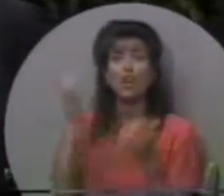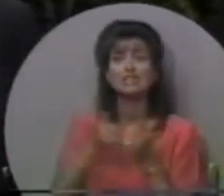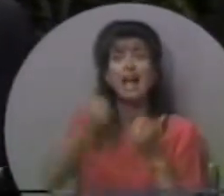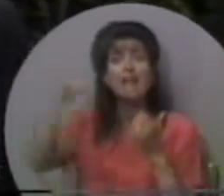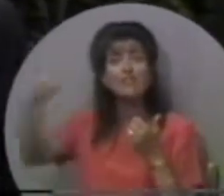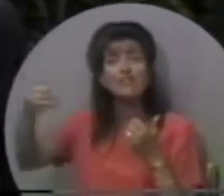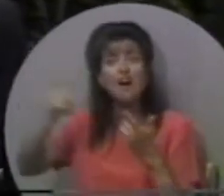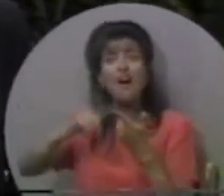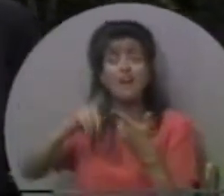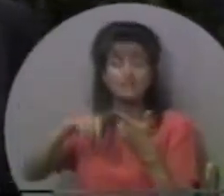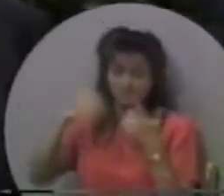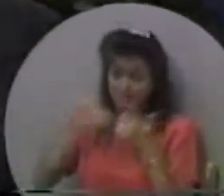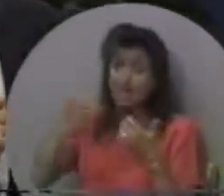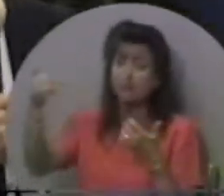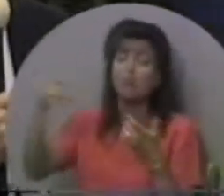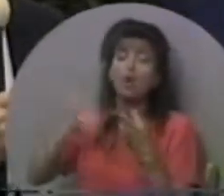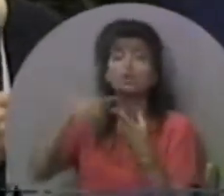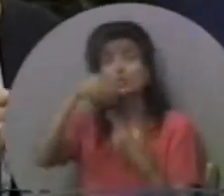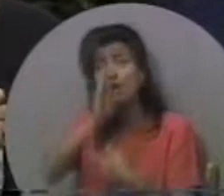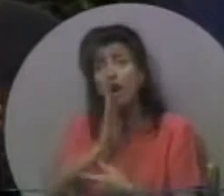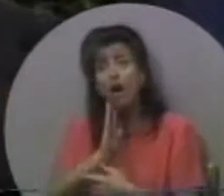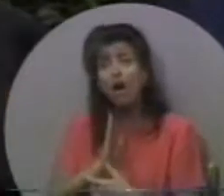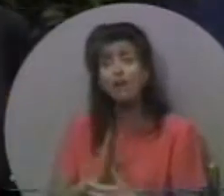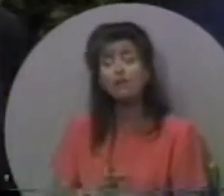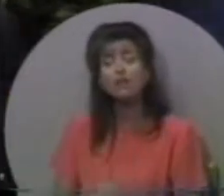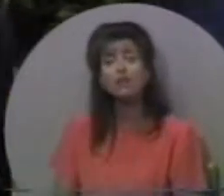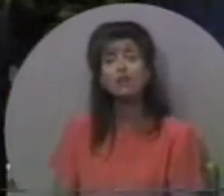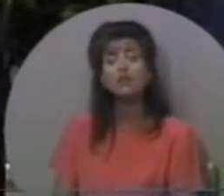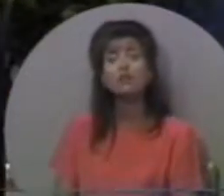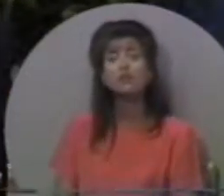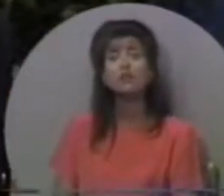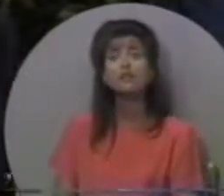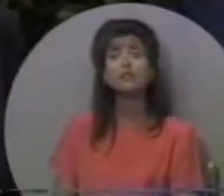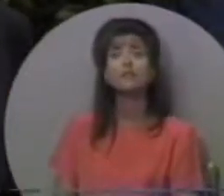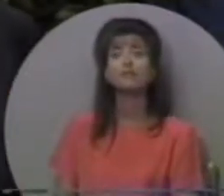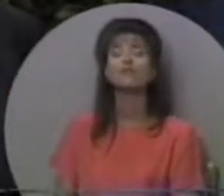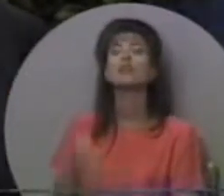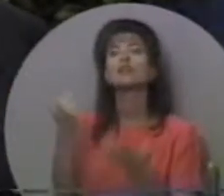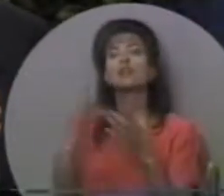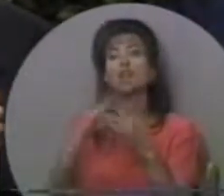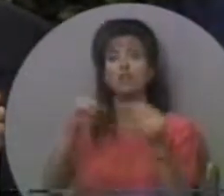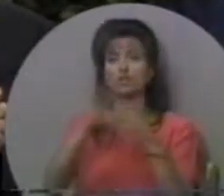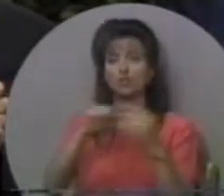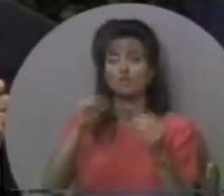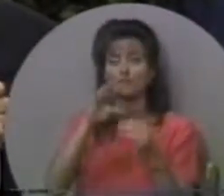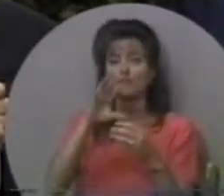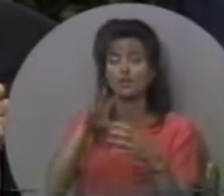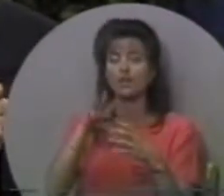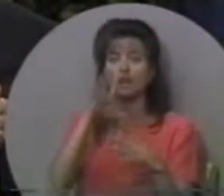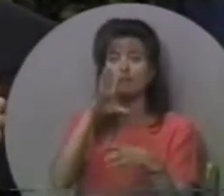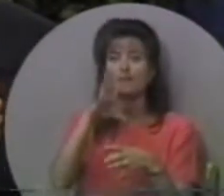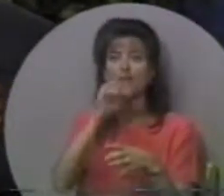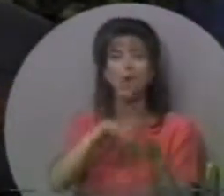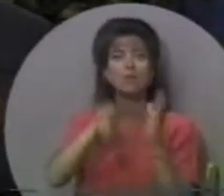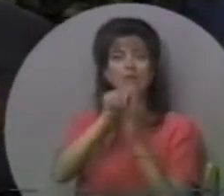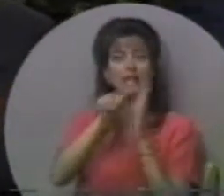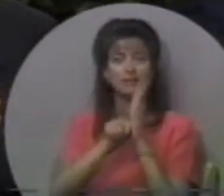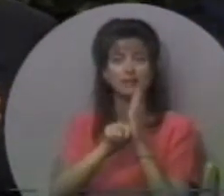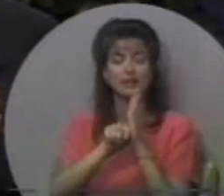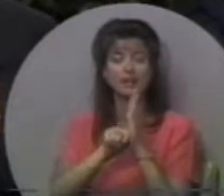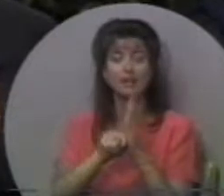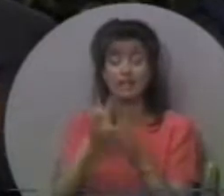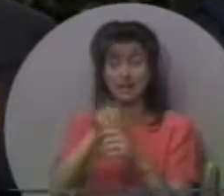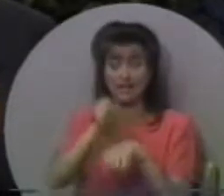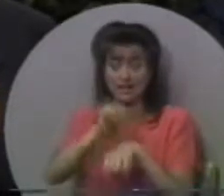Ми освячені, відділені для Бога в храмі і в святині, в